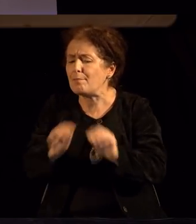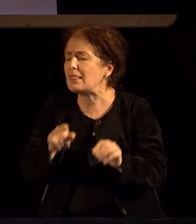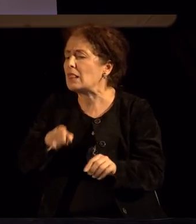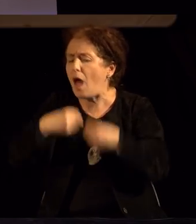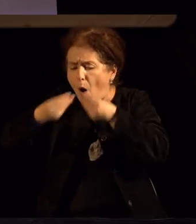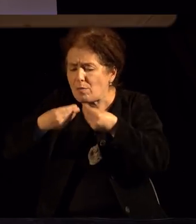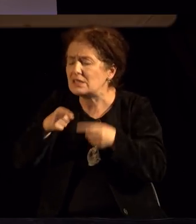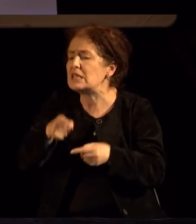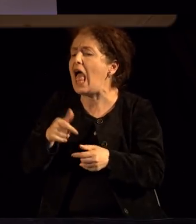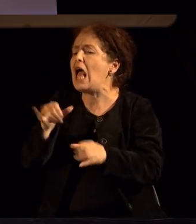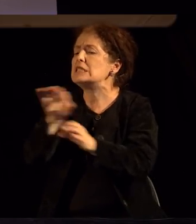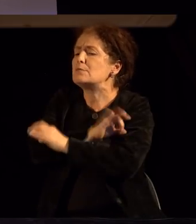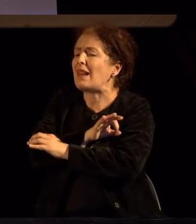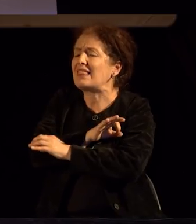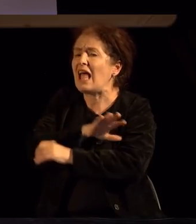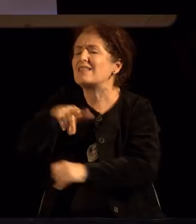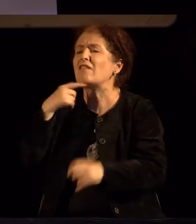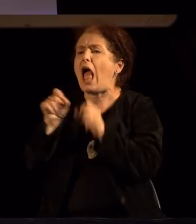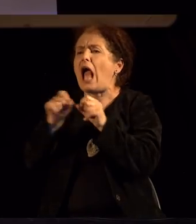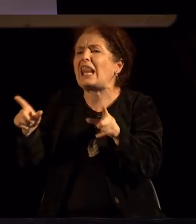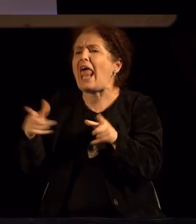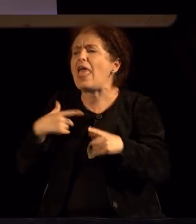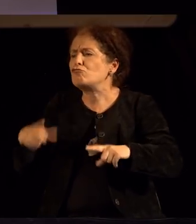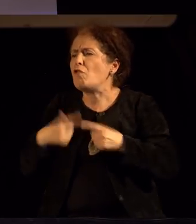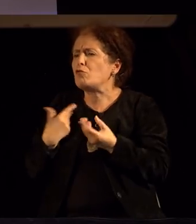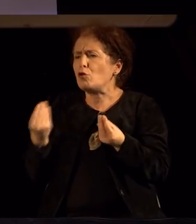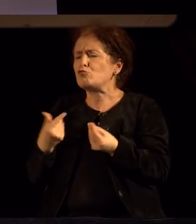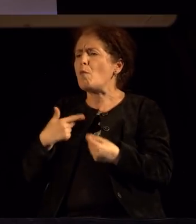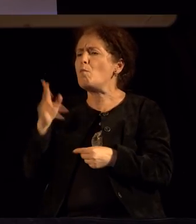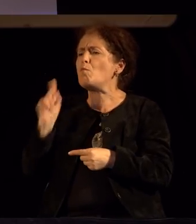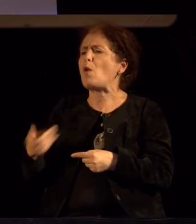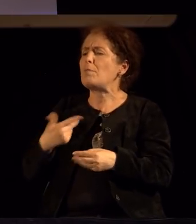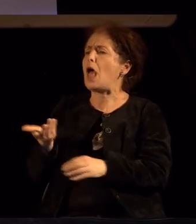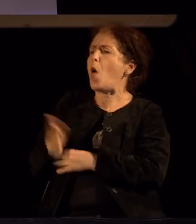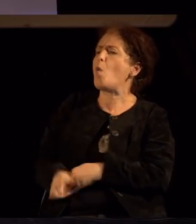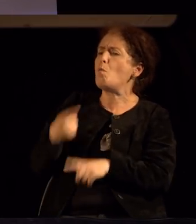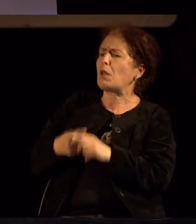можело да се разјесни што е крајот на феноменот на нашојо живот.